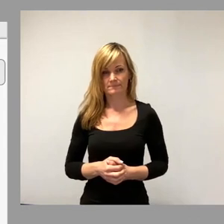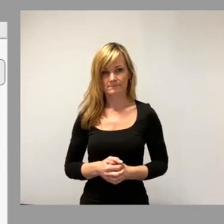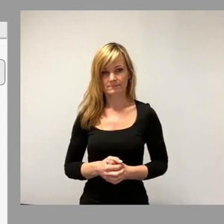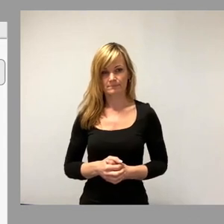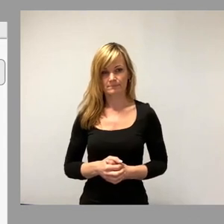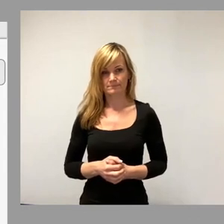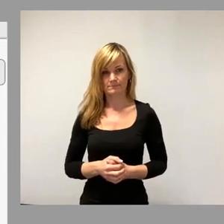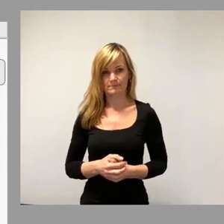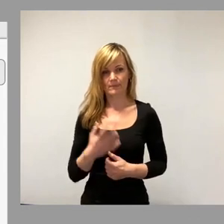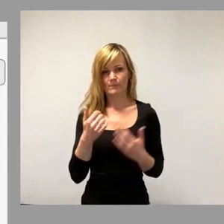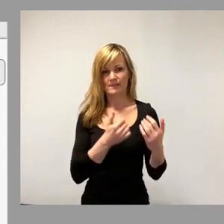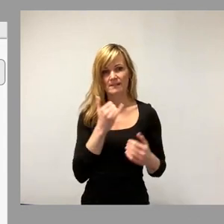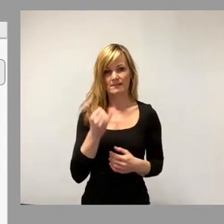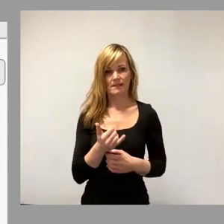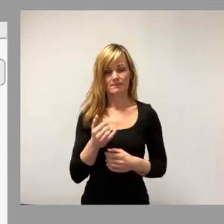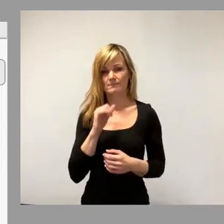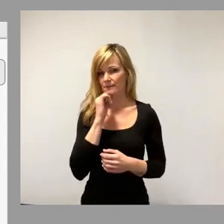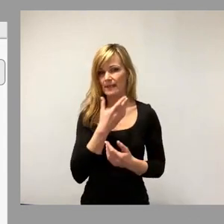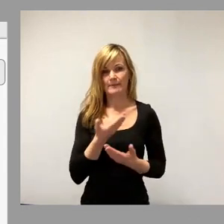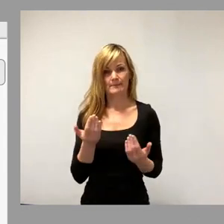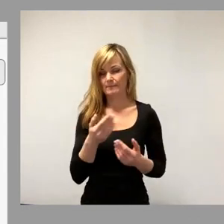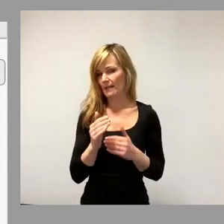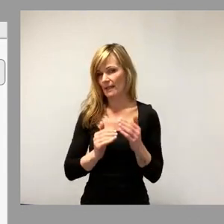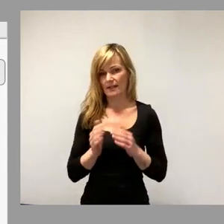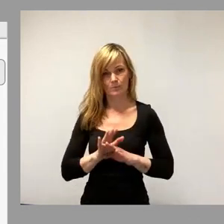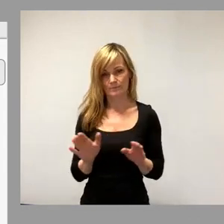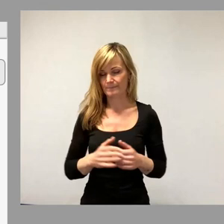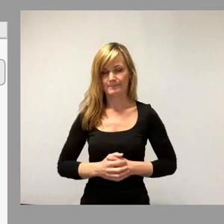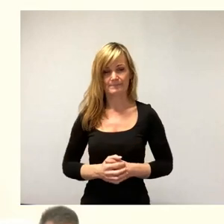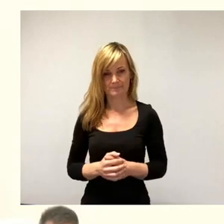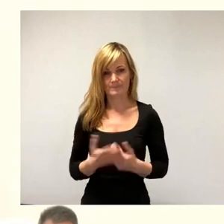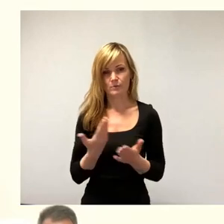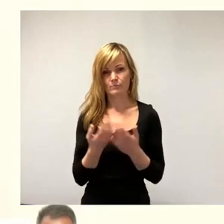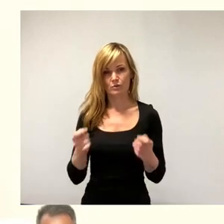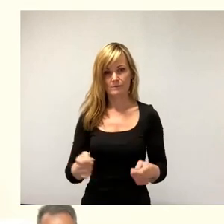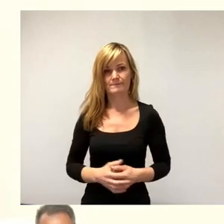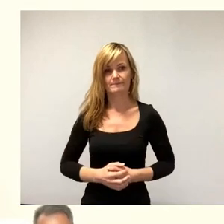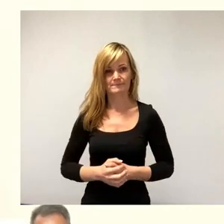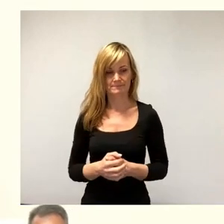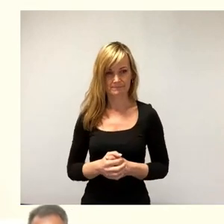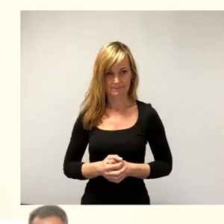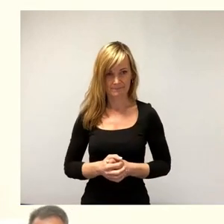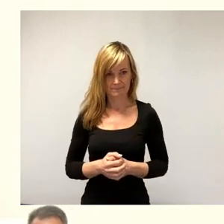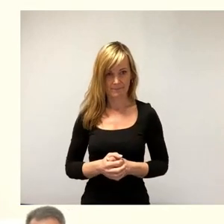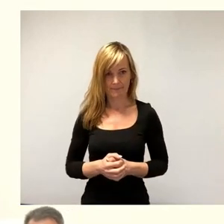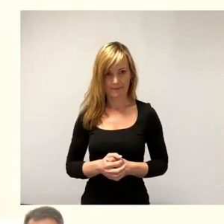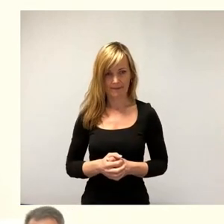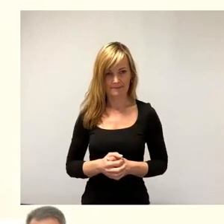65, keine Nein, keine Enthaltung, damit so beschlossen.